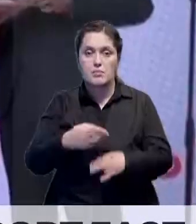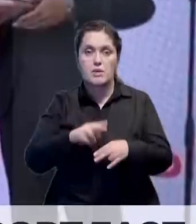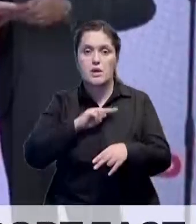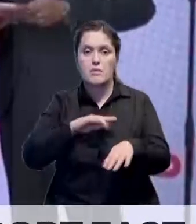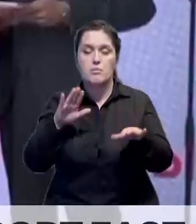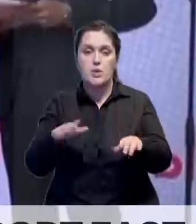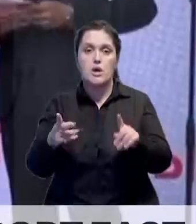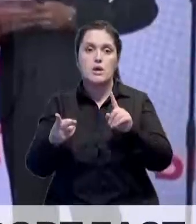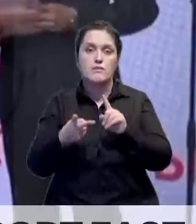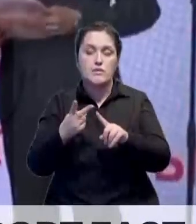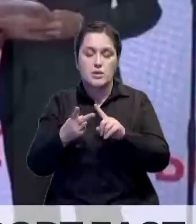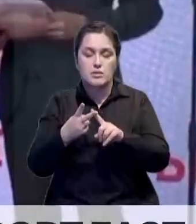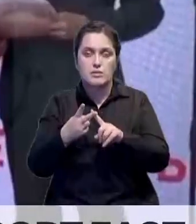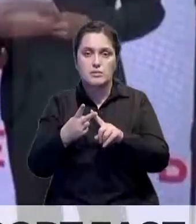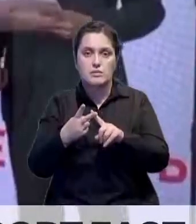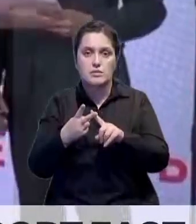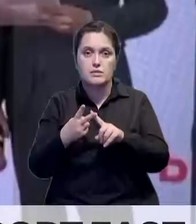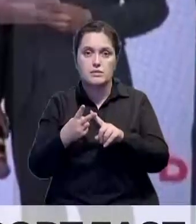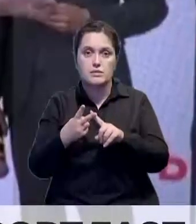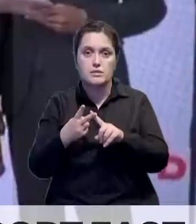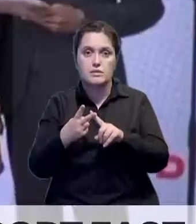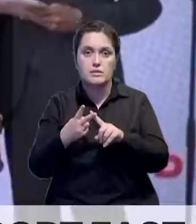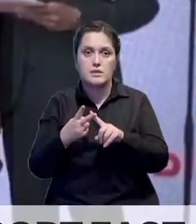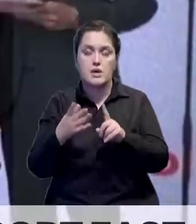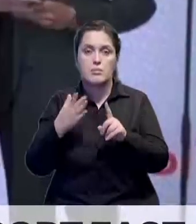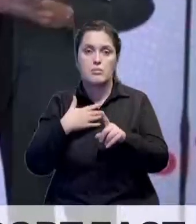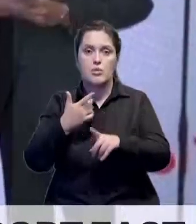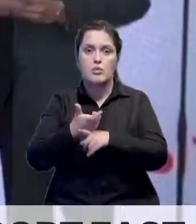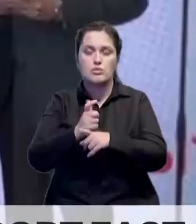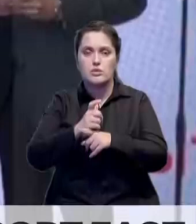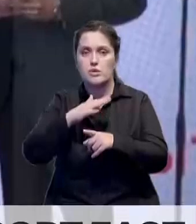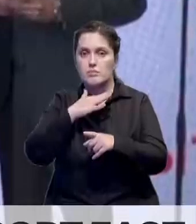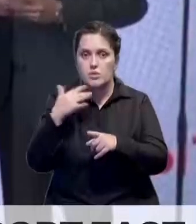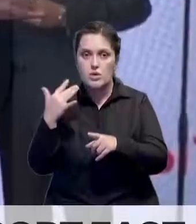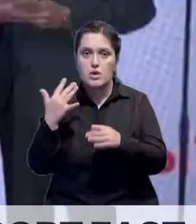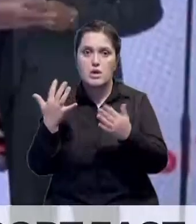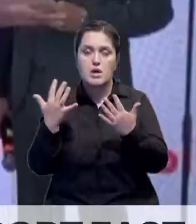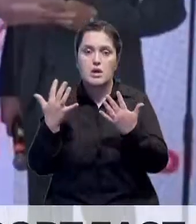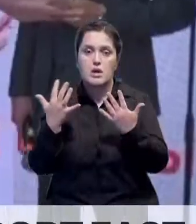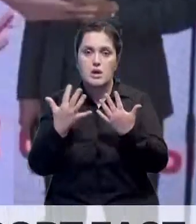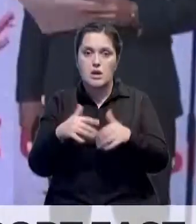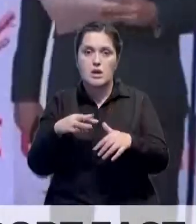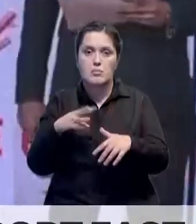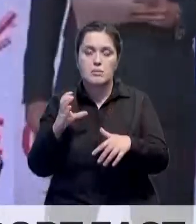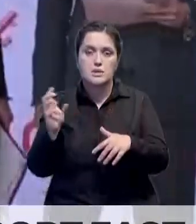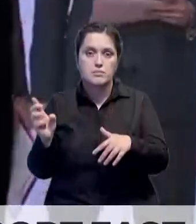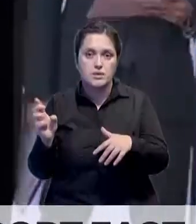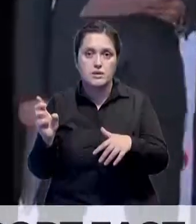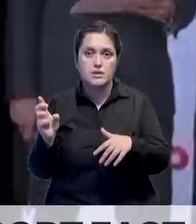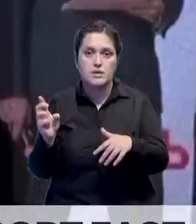на Втором. Мы создали очень много количества МСБ, то есть